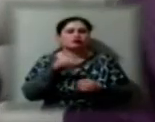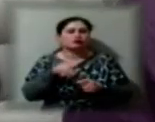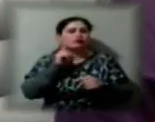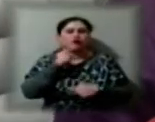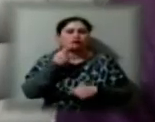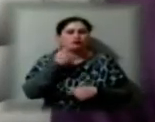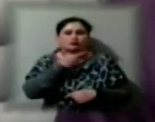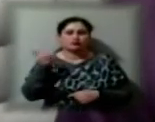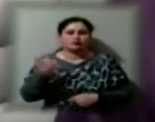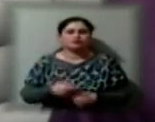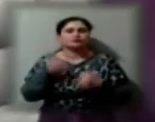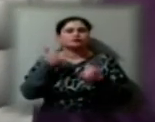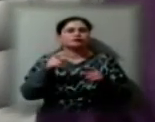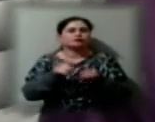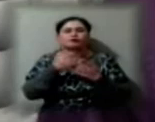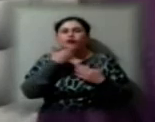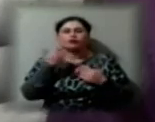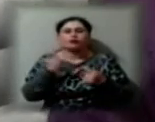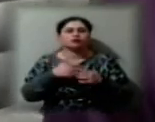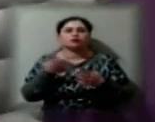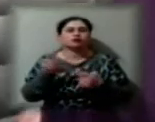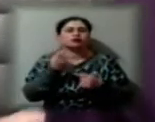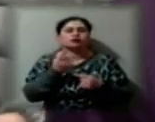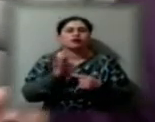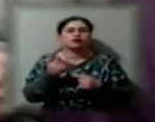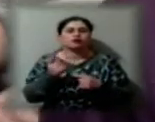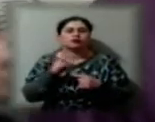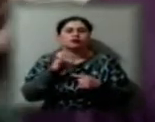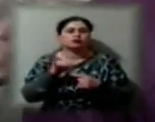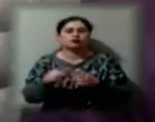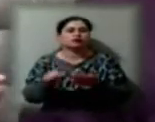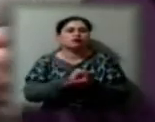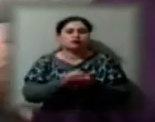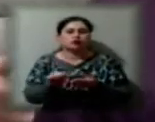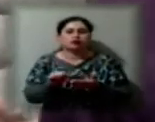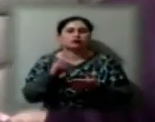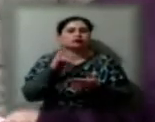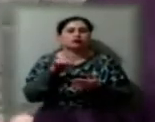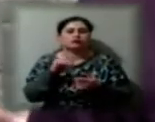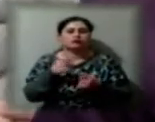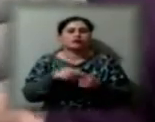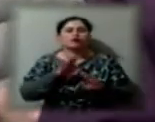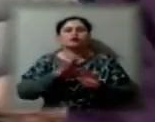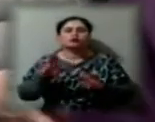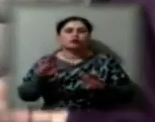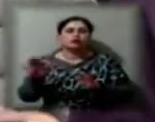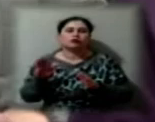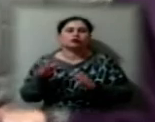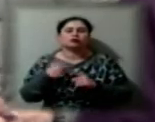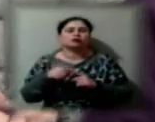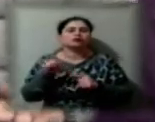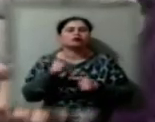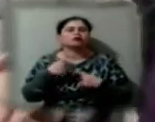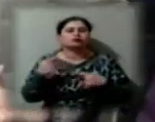немаємо жодних ні документів, ні розпоряджень, ні якихось там службових